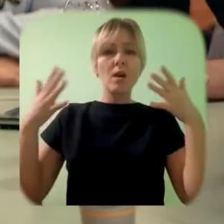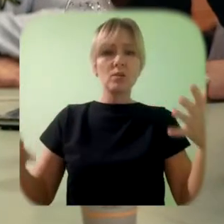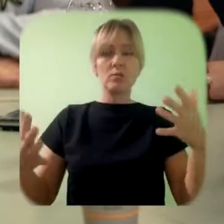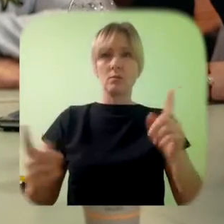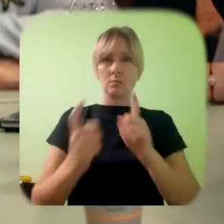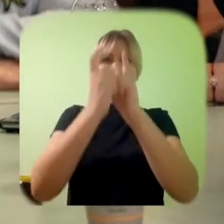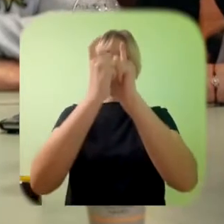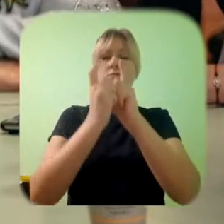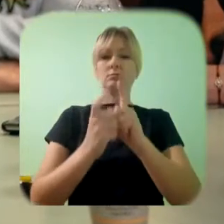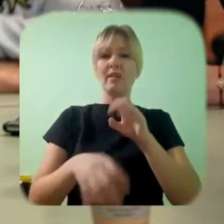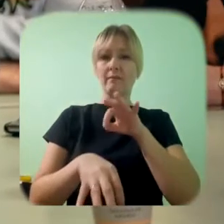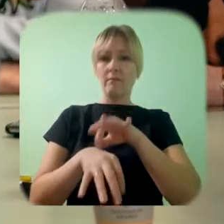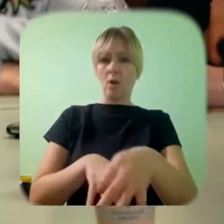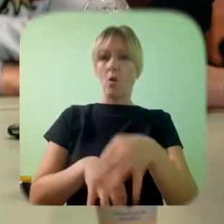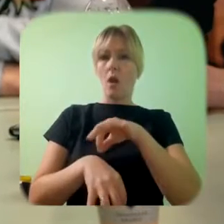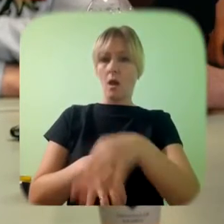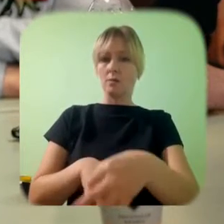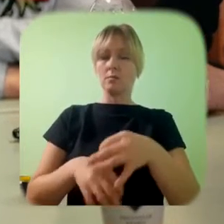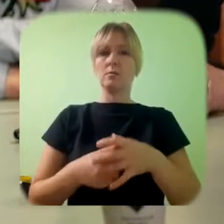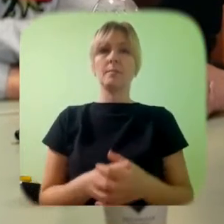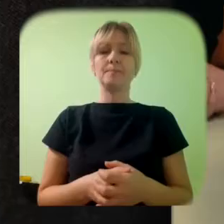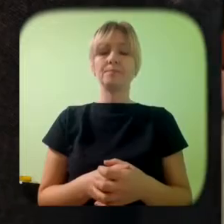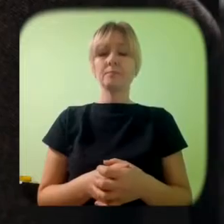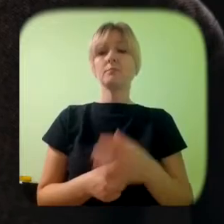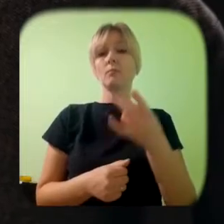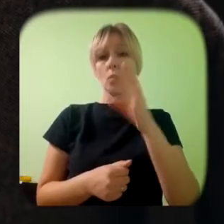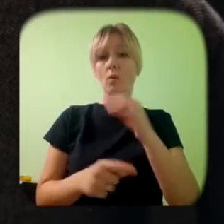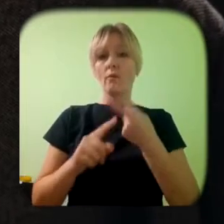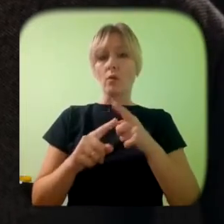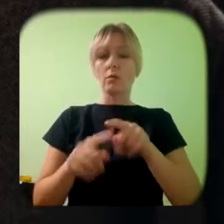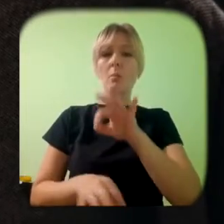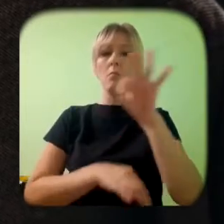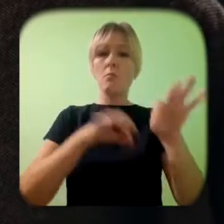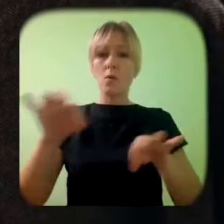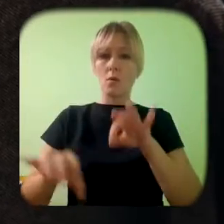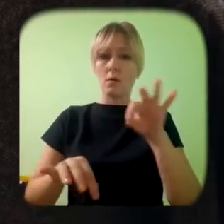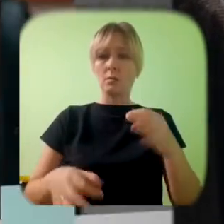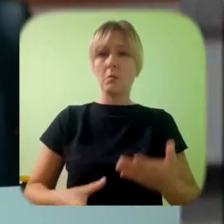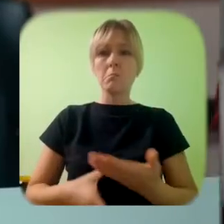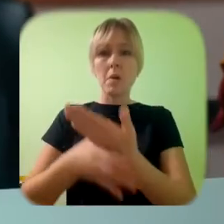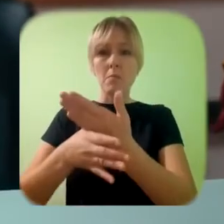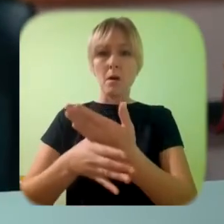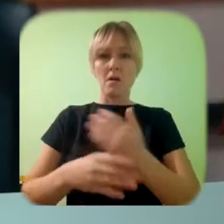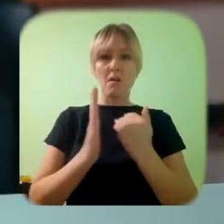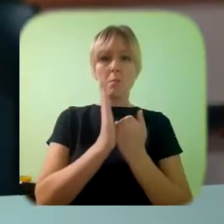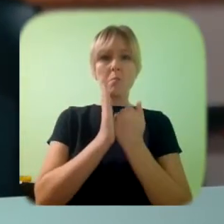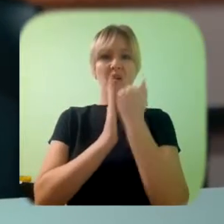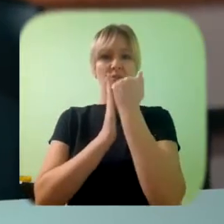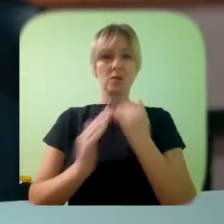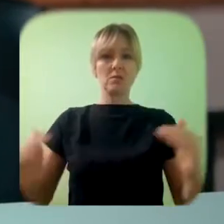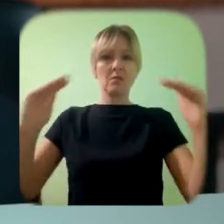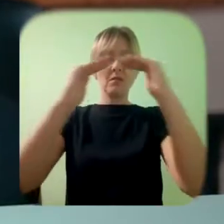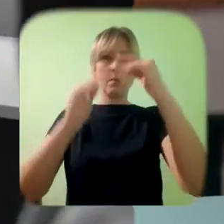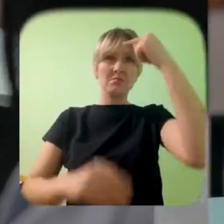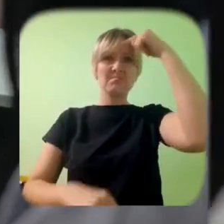sunt supuse unui risc mai mare de a se confrunta cu situații de violență. Acest proiect contribuie și